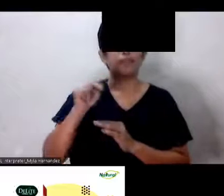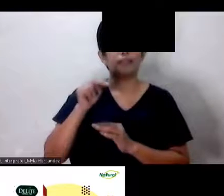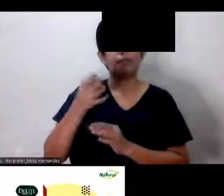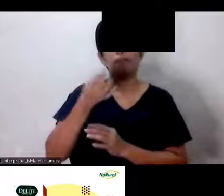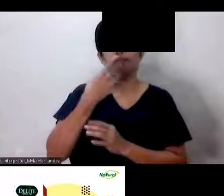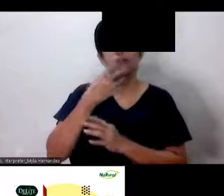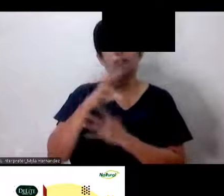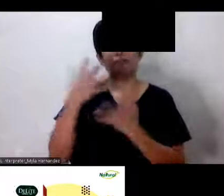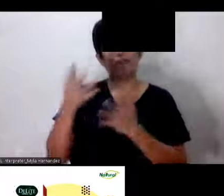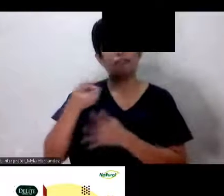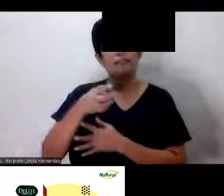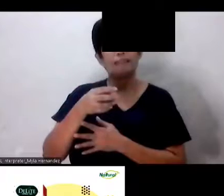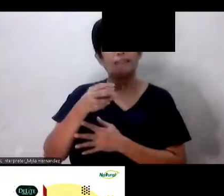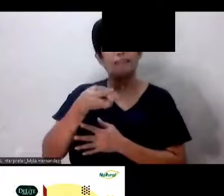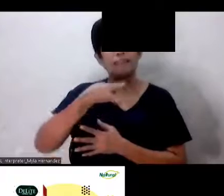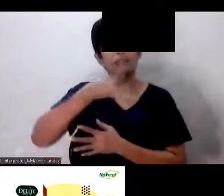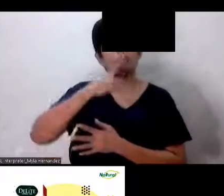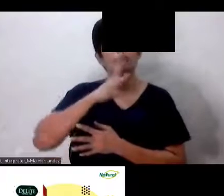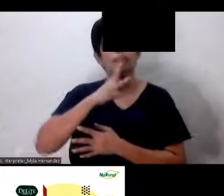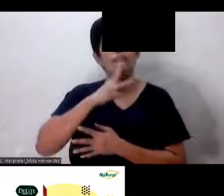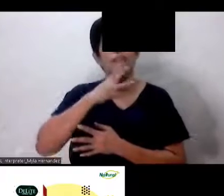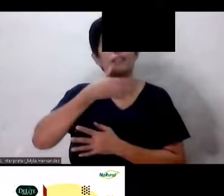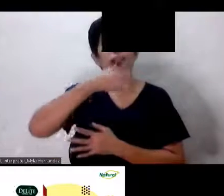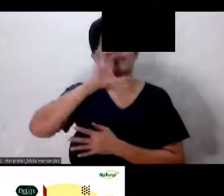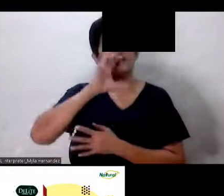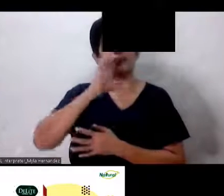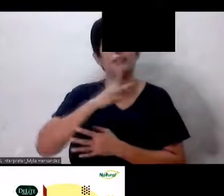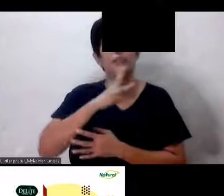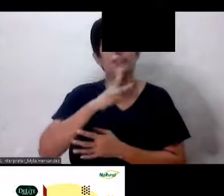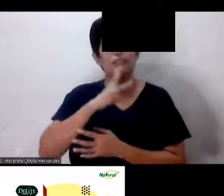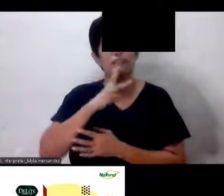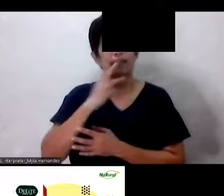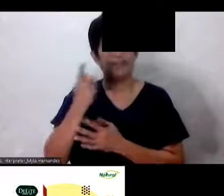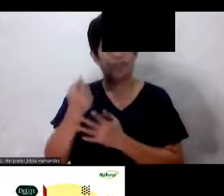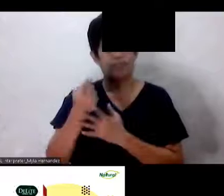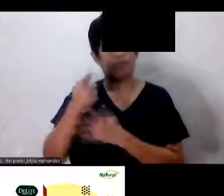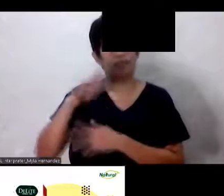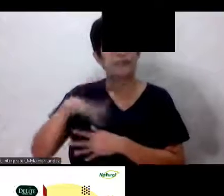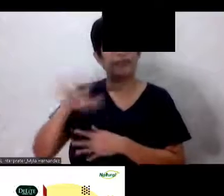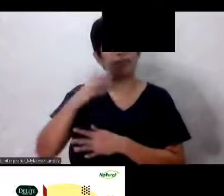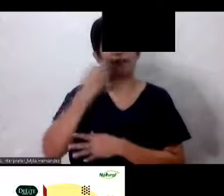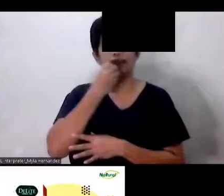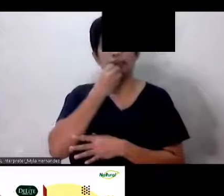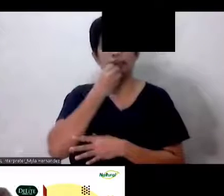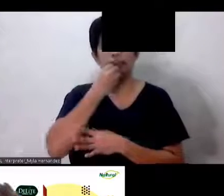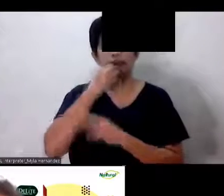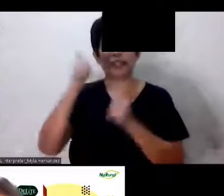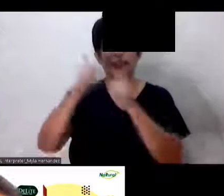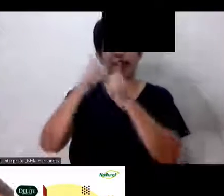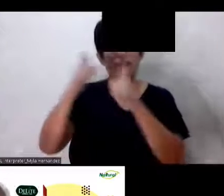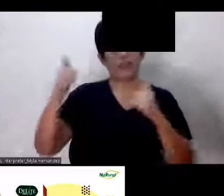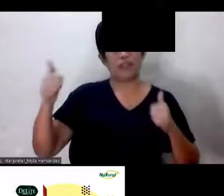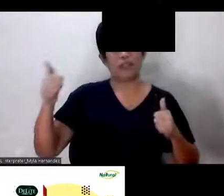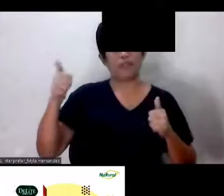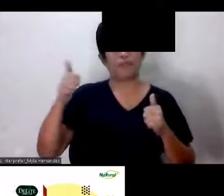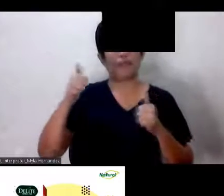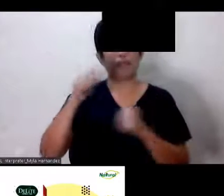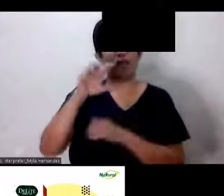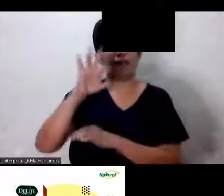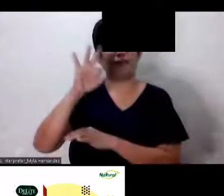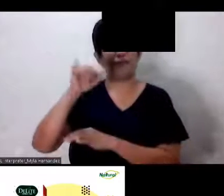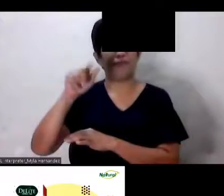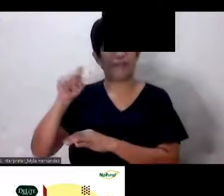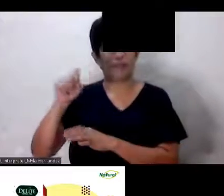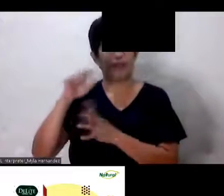ng tubig At madalas na tubig At yung ating po mga kinakain Iwasan nyo po talaga yung mga Matataba Ayan Well